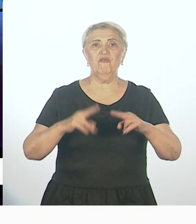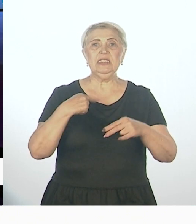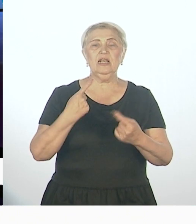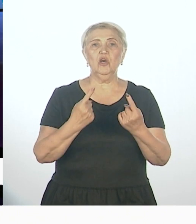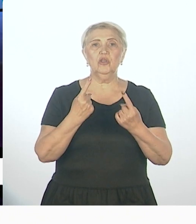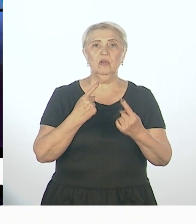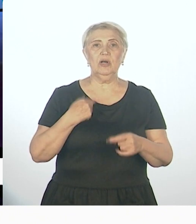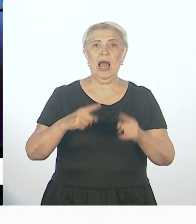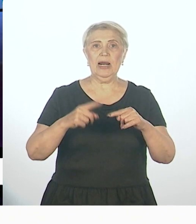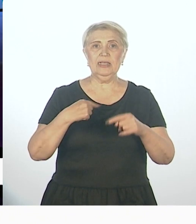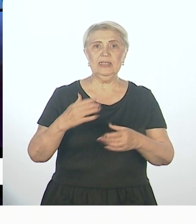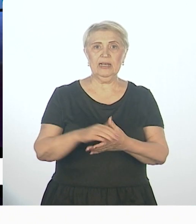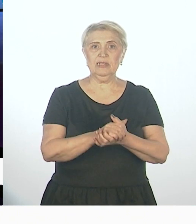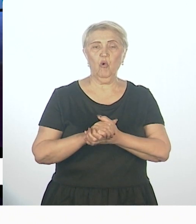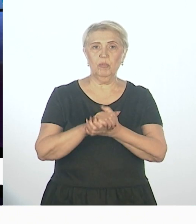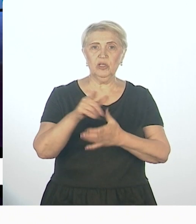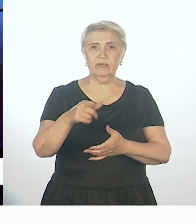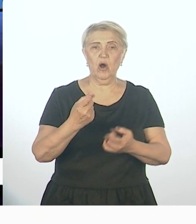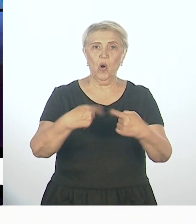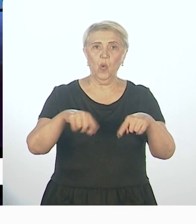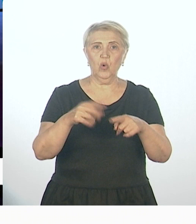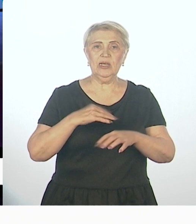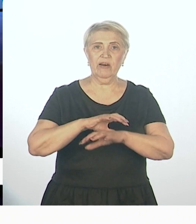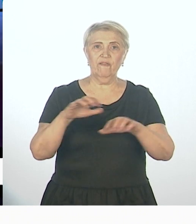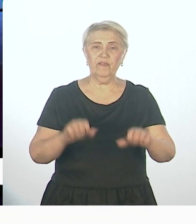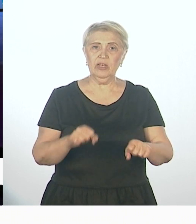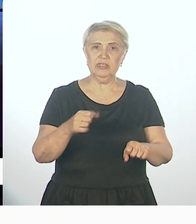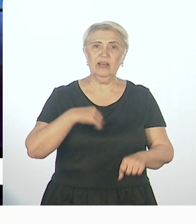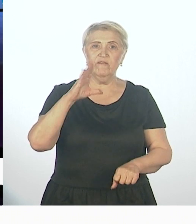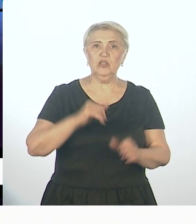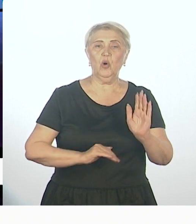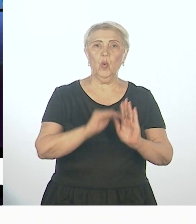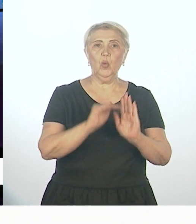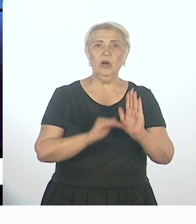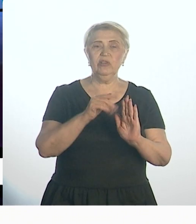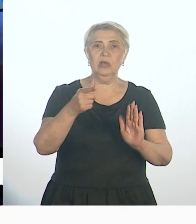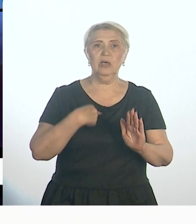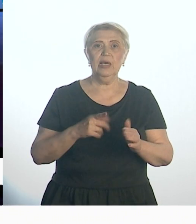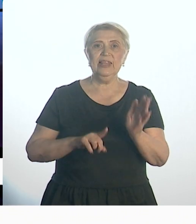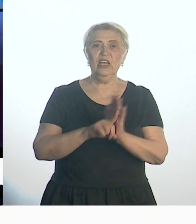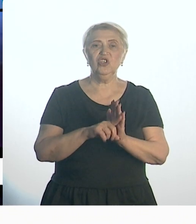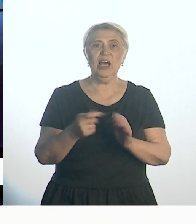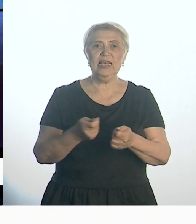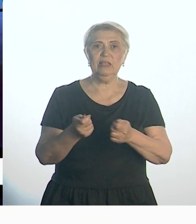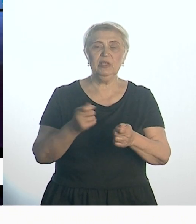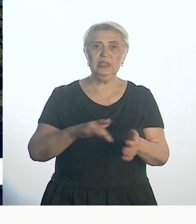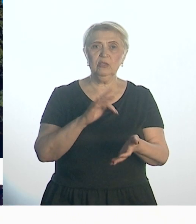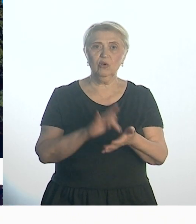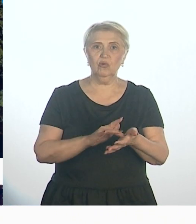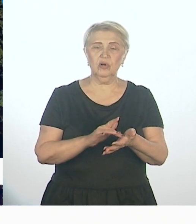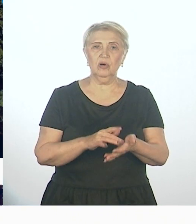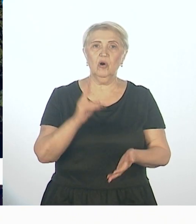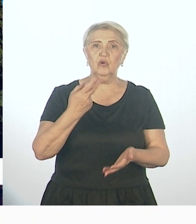родительского сообщества, органов власти, всех уровней, начиная с администрации города, как базового, кто стоит